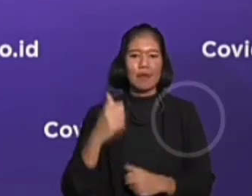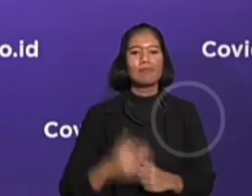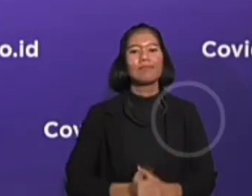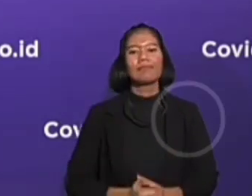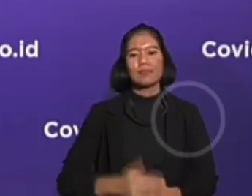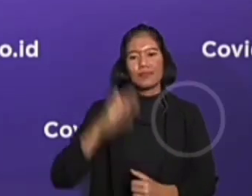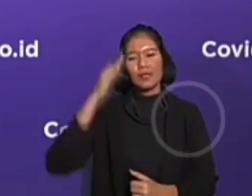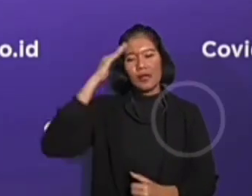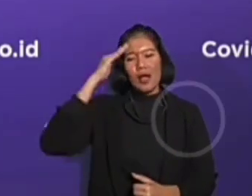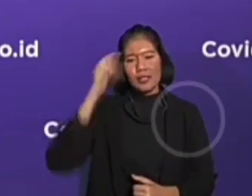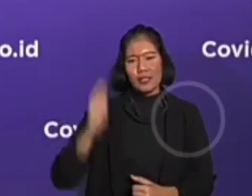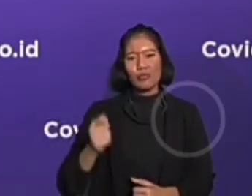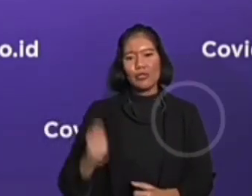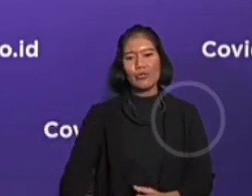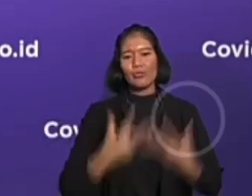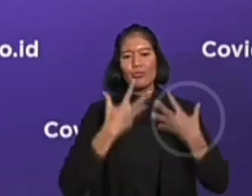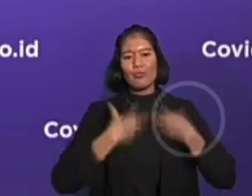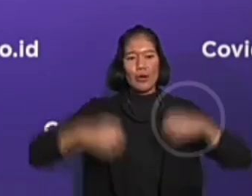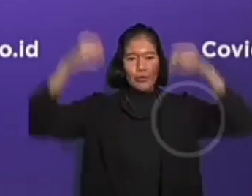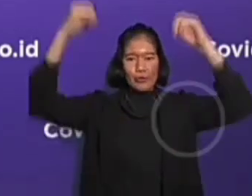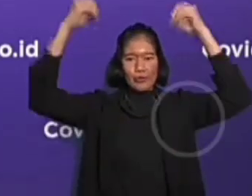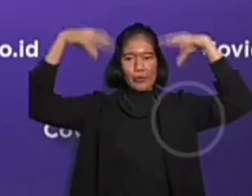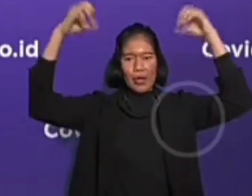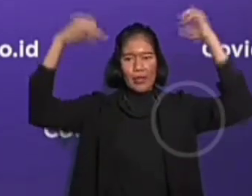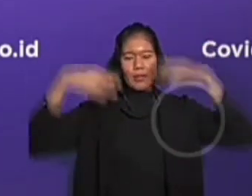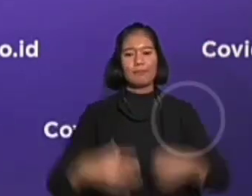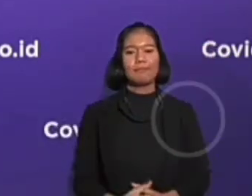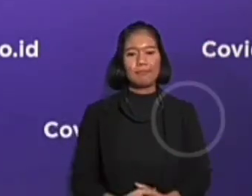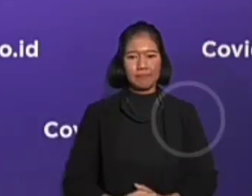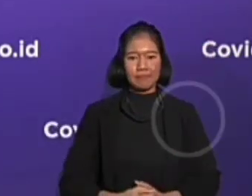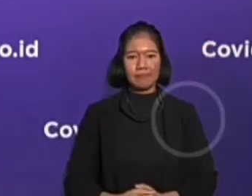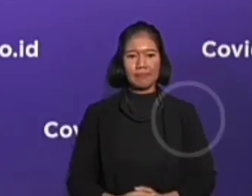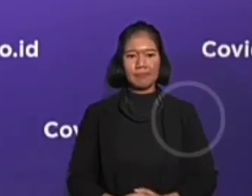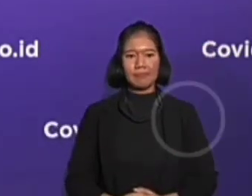Wassalamualaikum warahmatullahi wabarakatuh.